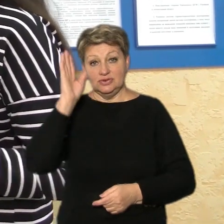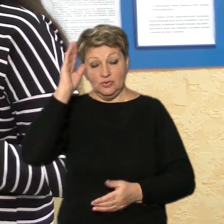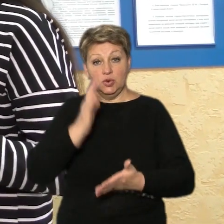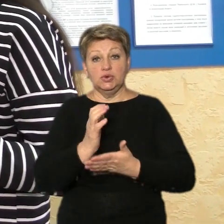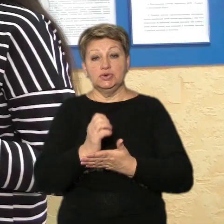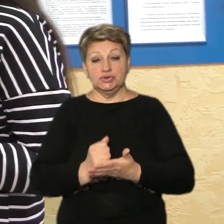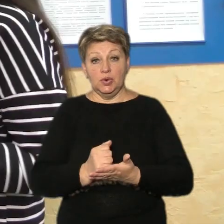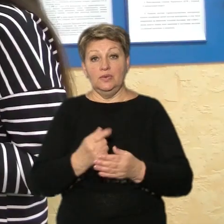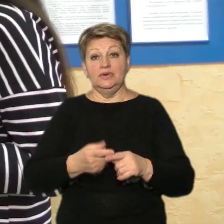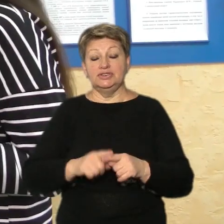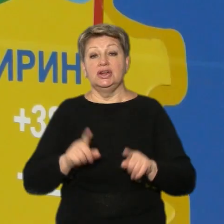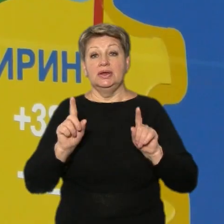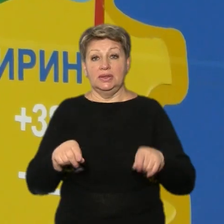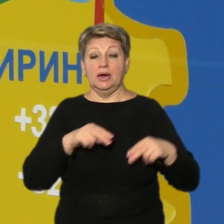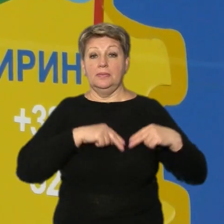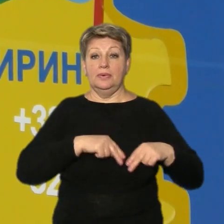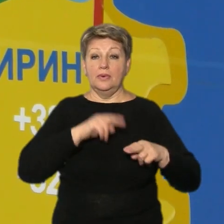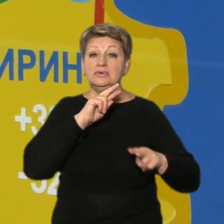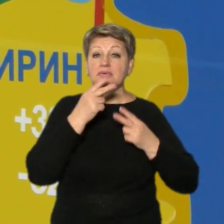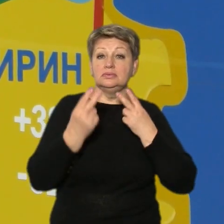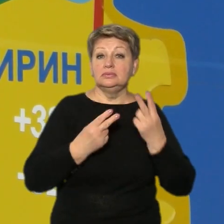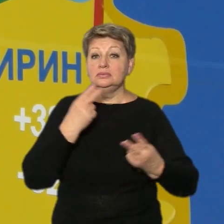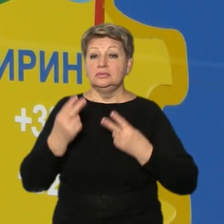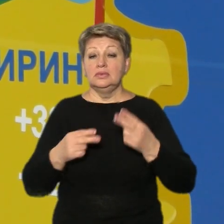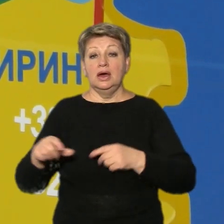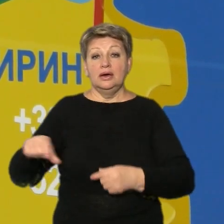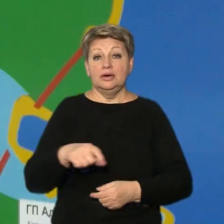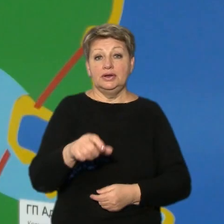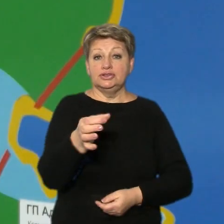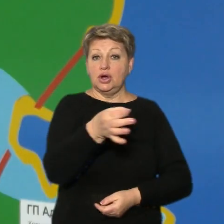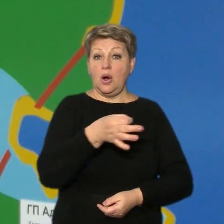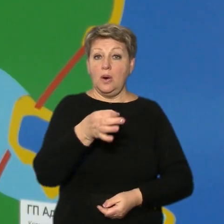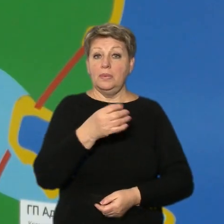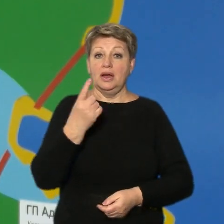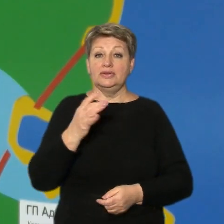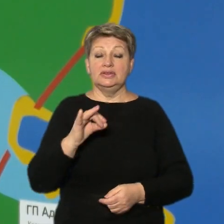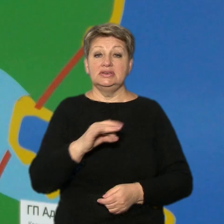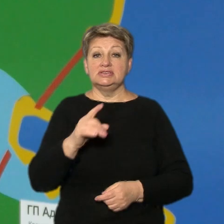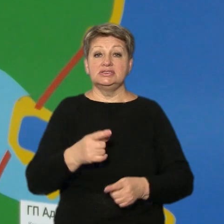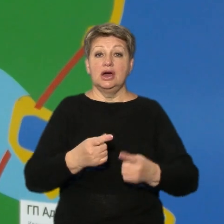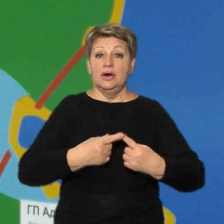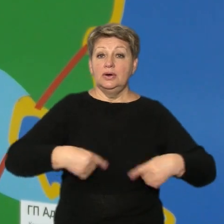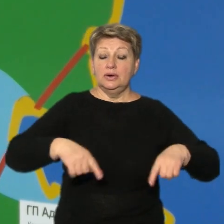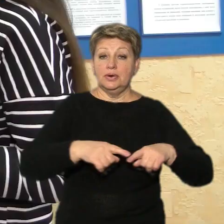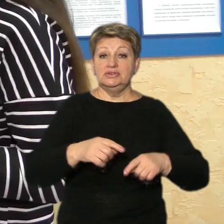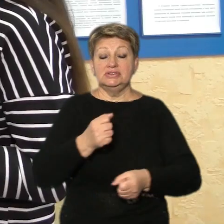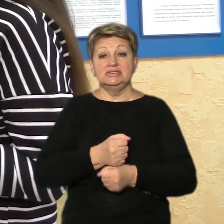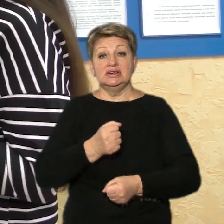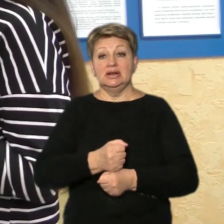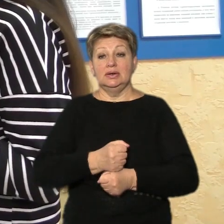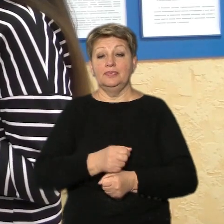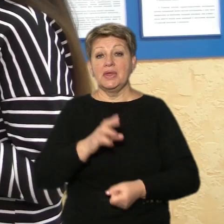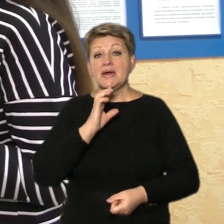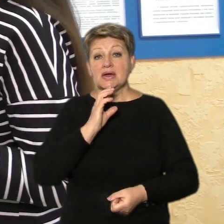метеорологиня Діана Мовсисян. Спостереження за річками області, каже, один із розділів роботи обласного гідромедцентру. По